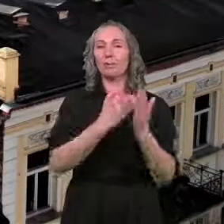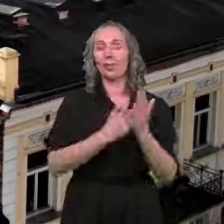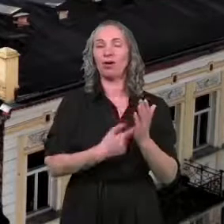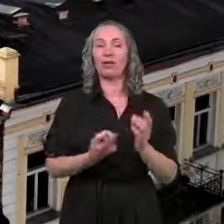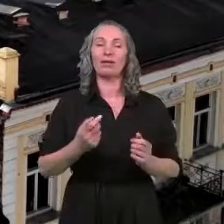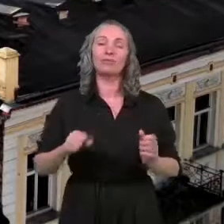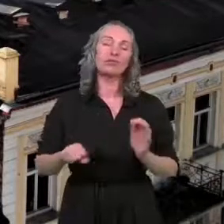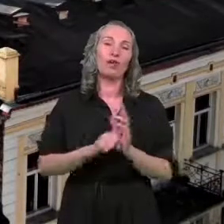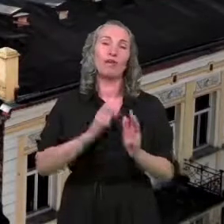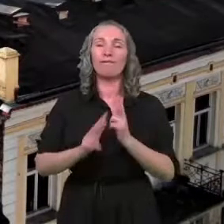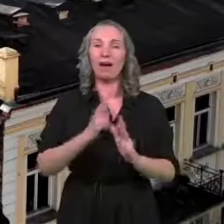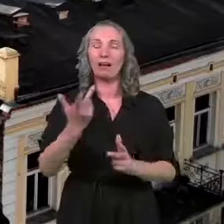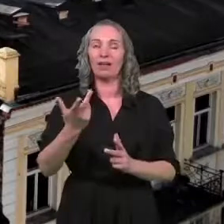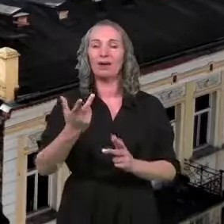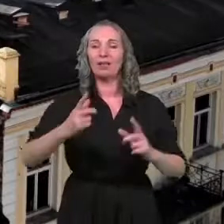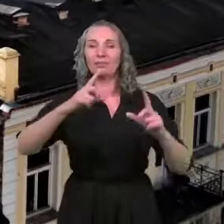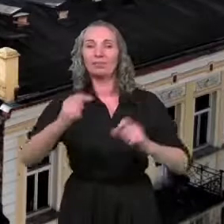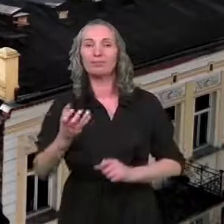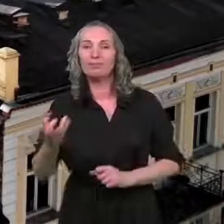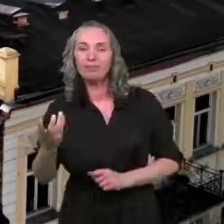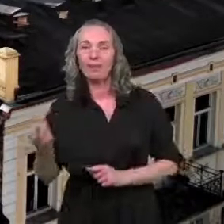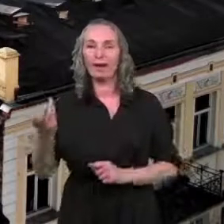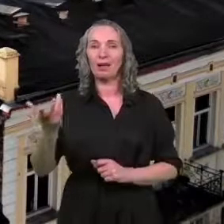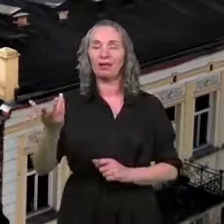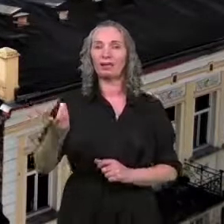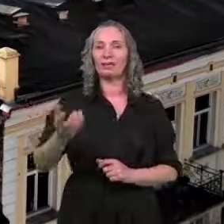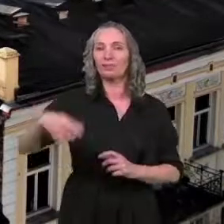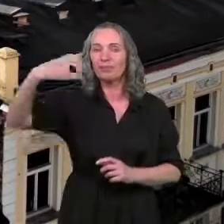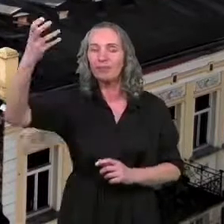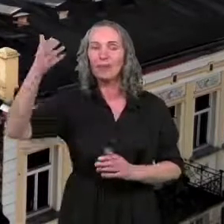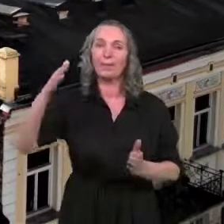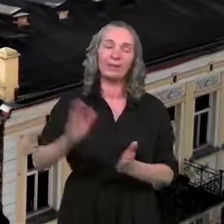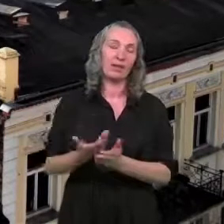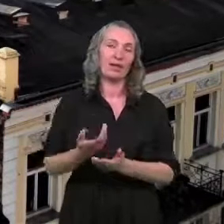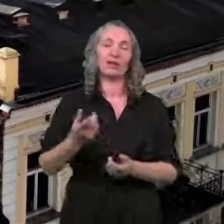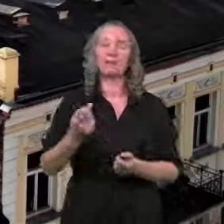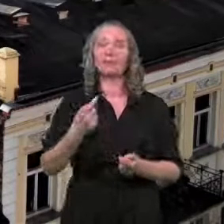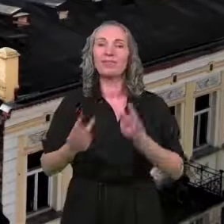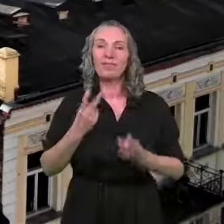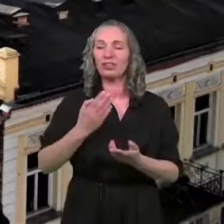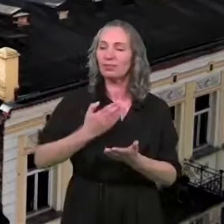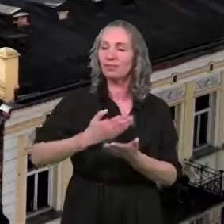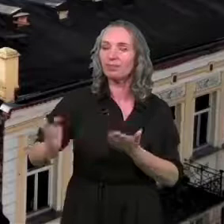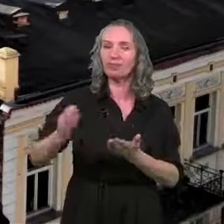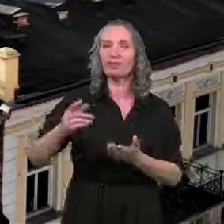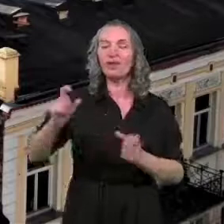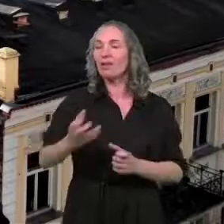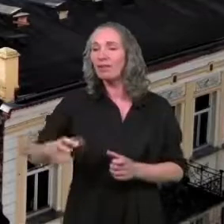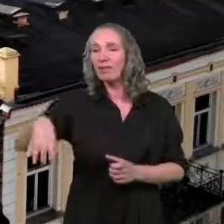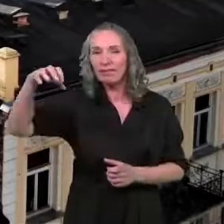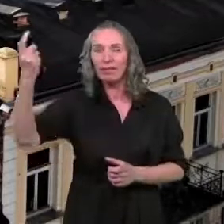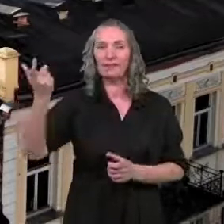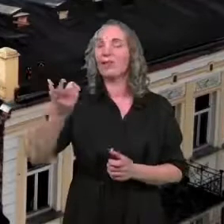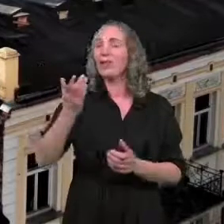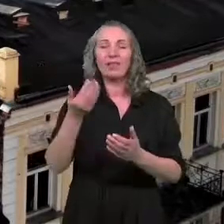walki z niskimi emisjami. Zależy nam przede wszystkim na wyeliminowaniu powiedzmy tych źródeł niskoemisyjnych i to nie